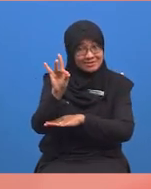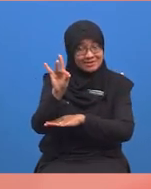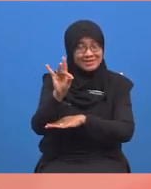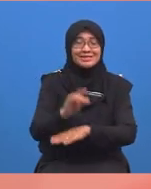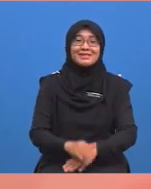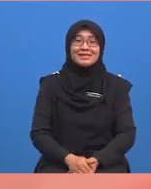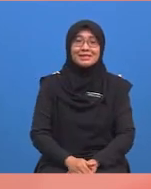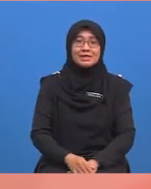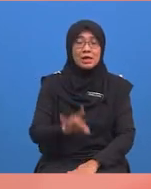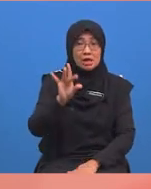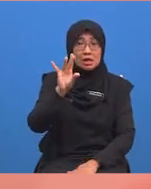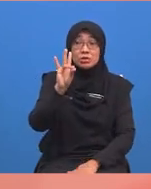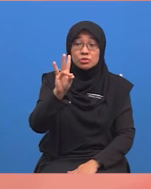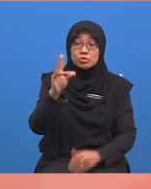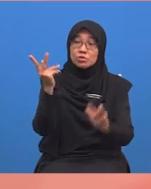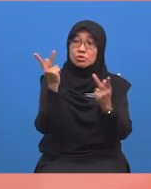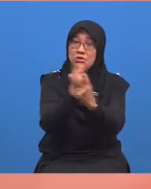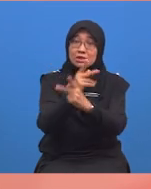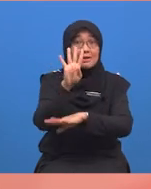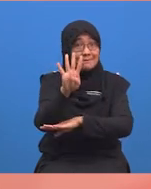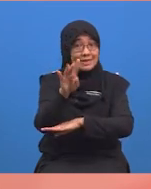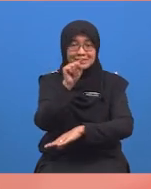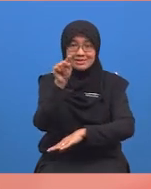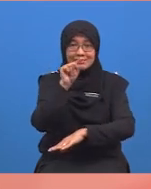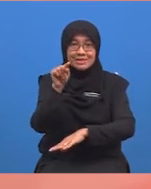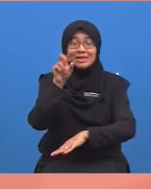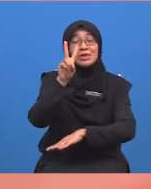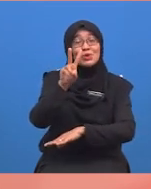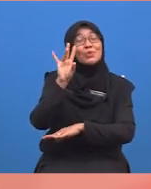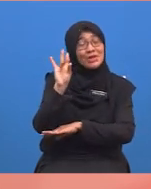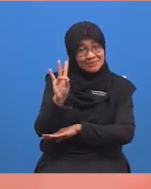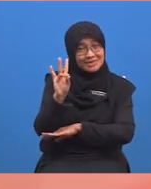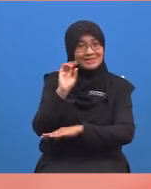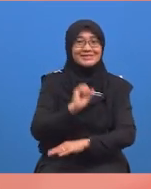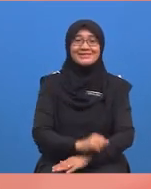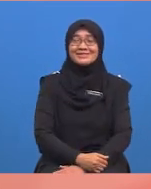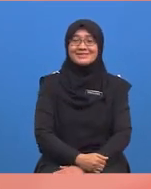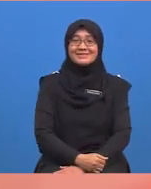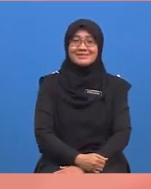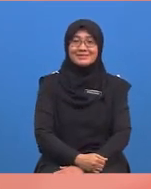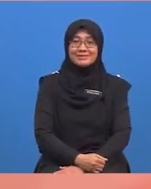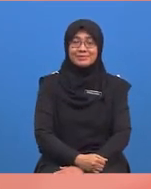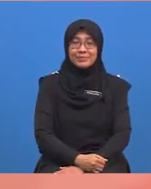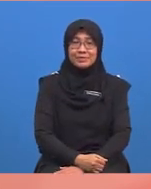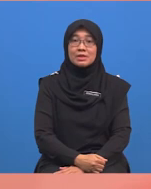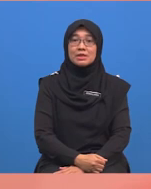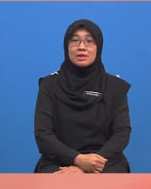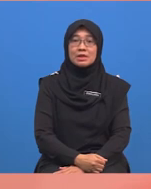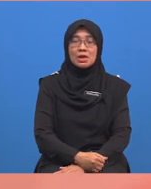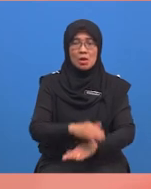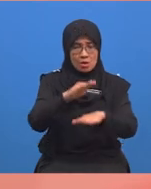Iaitu tujuh darab empat sama dengan dua puluh lapan. Oleh itu,